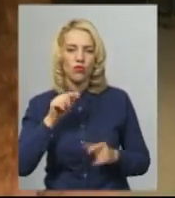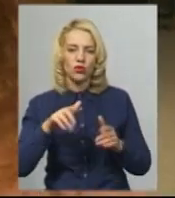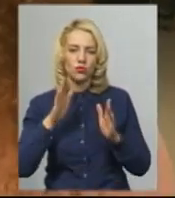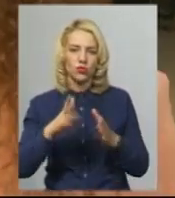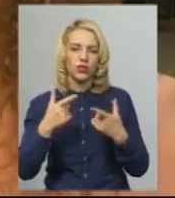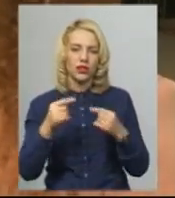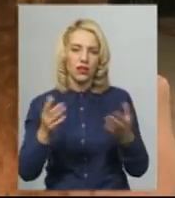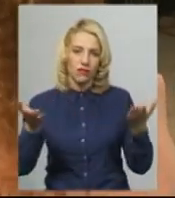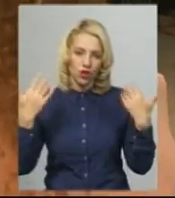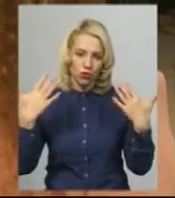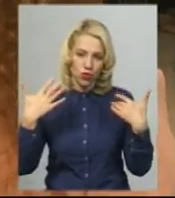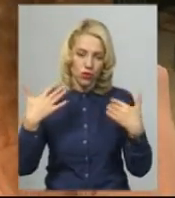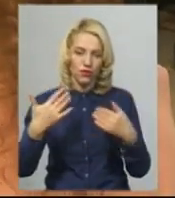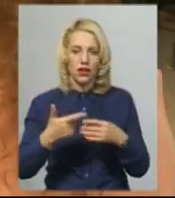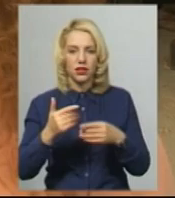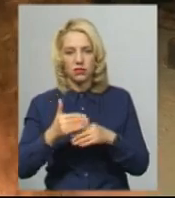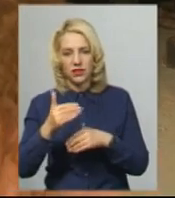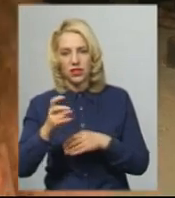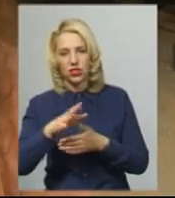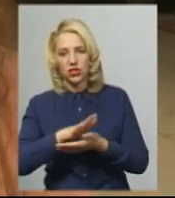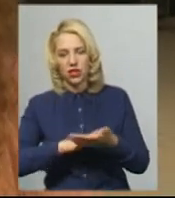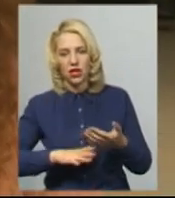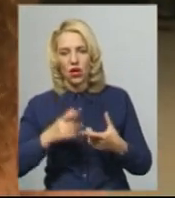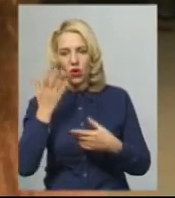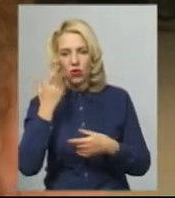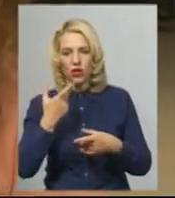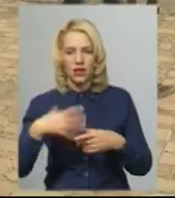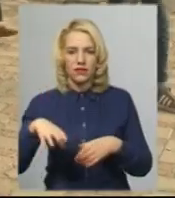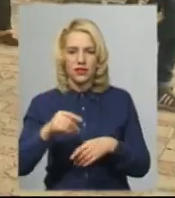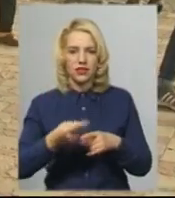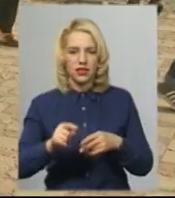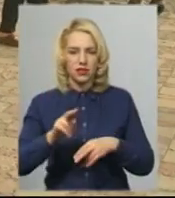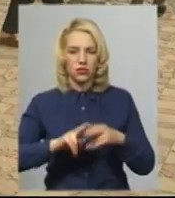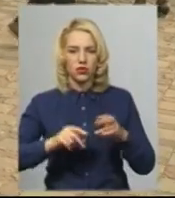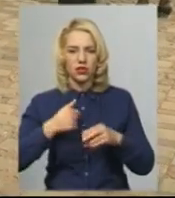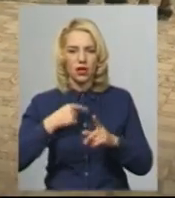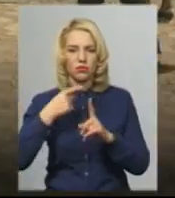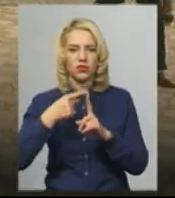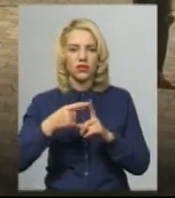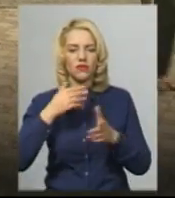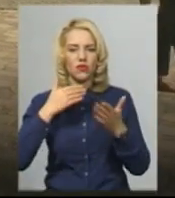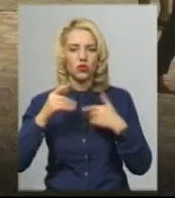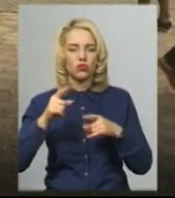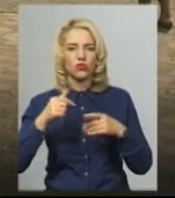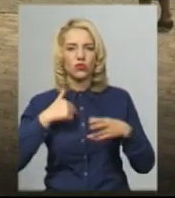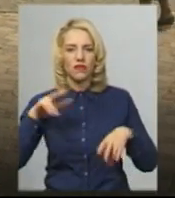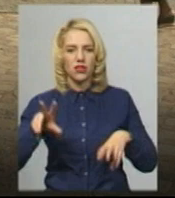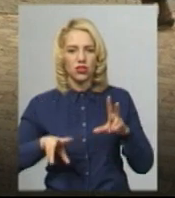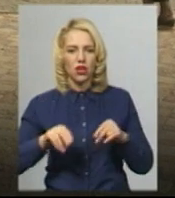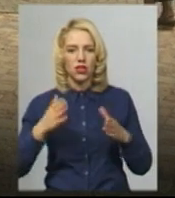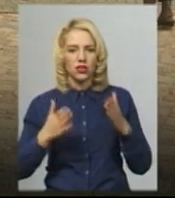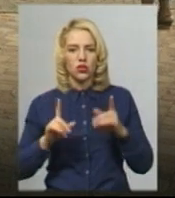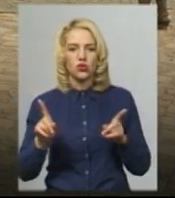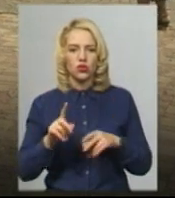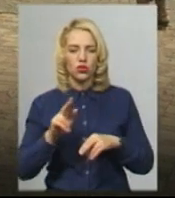буде де відпочивати пізніше надалі, коли це все збудують. Я позитивно відношусь, тому що я вважаю, що якщо